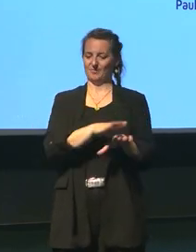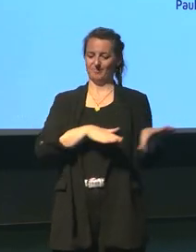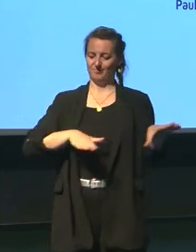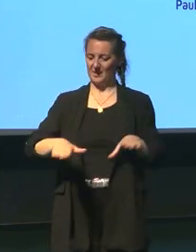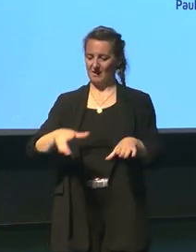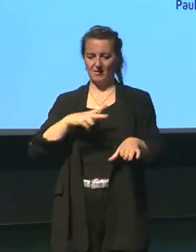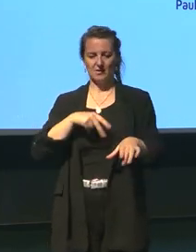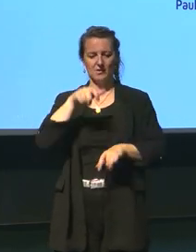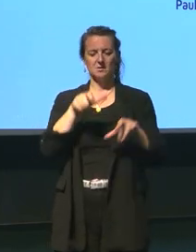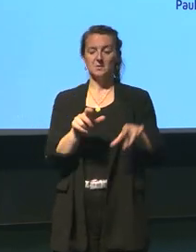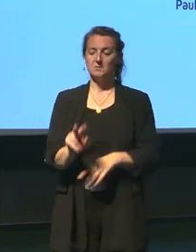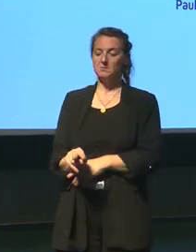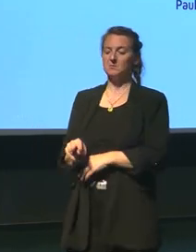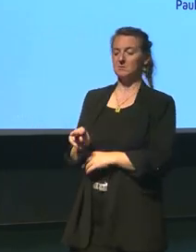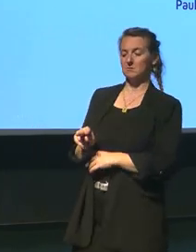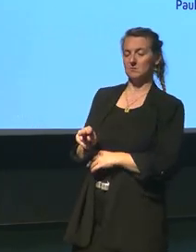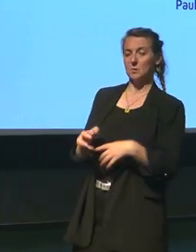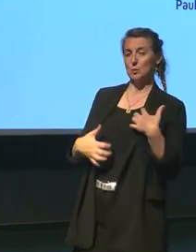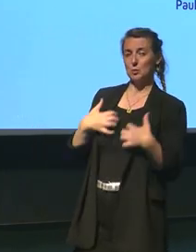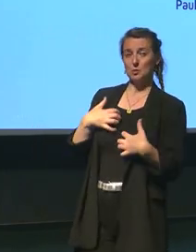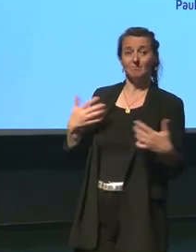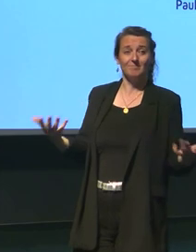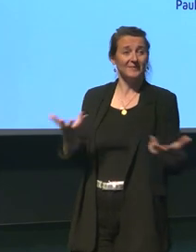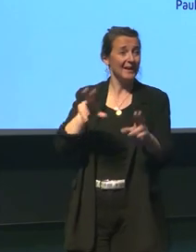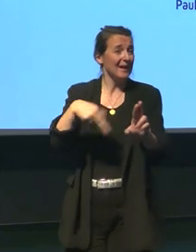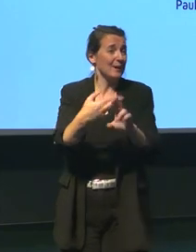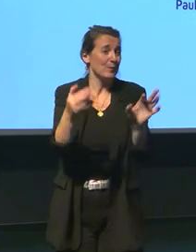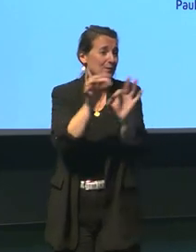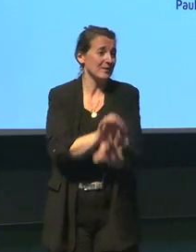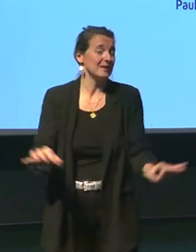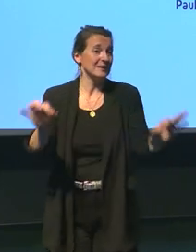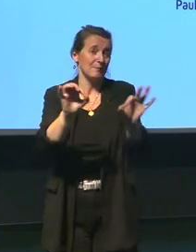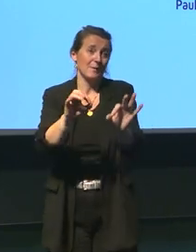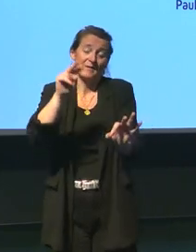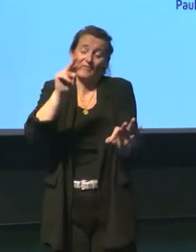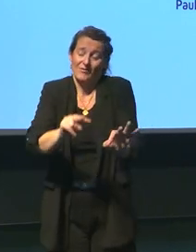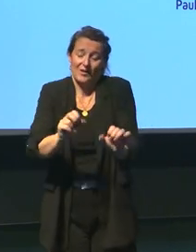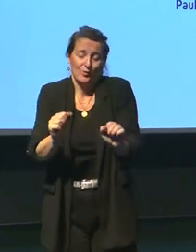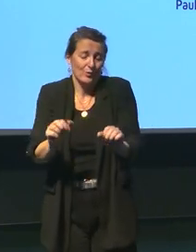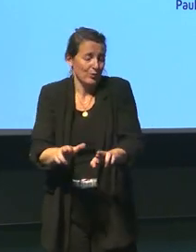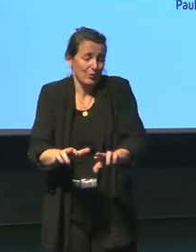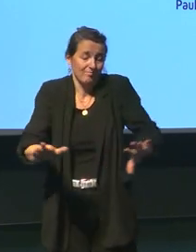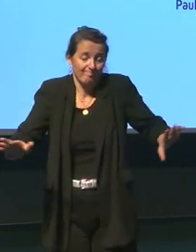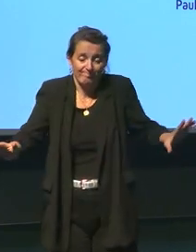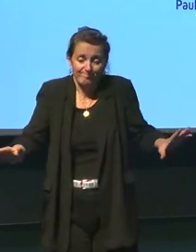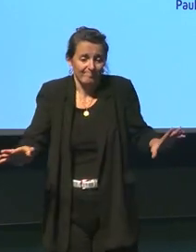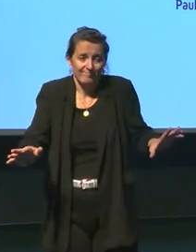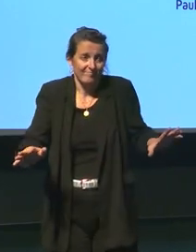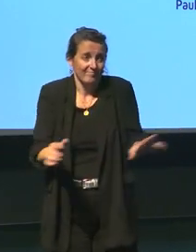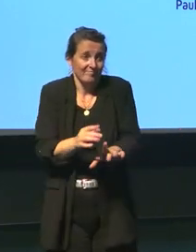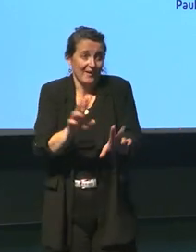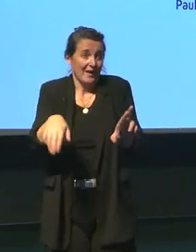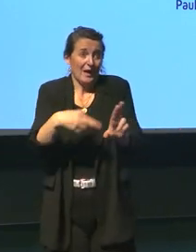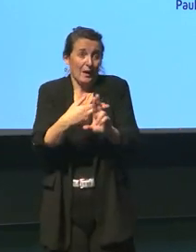scepticisme croissant j'ai pas la clé mais en tout cas c'est sûr que effectivement la seule